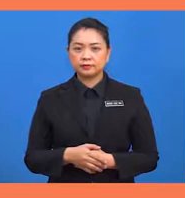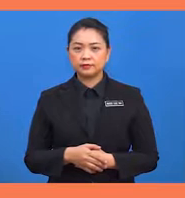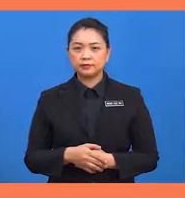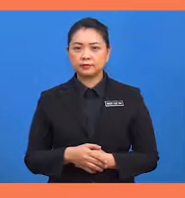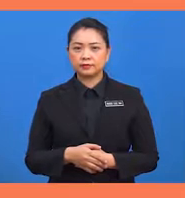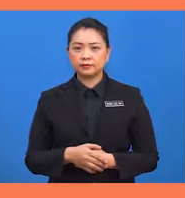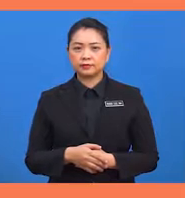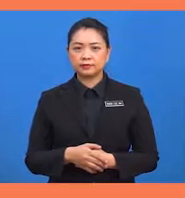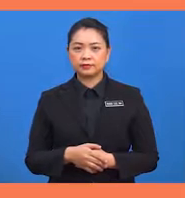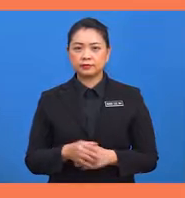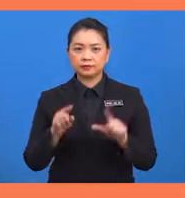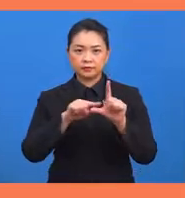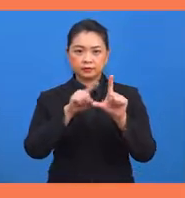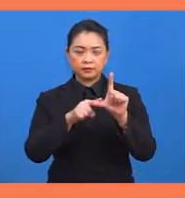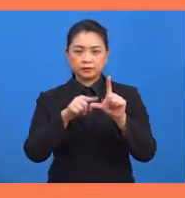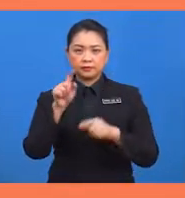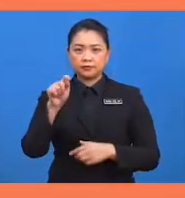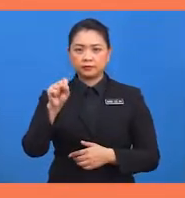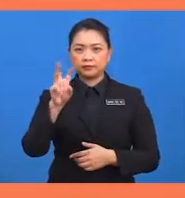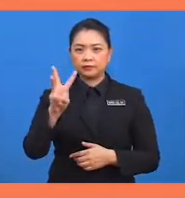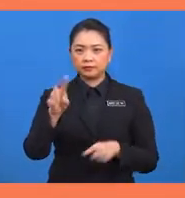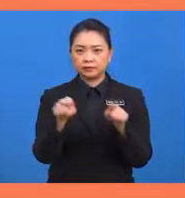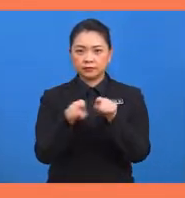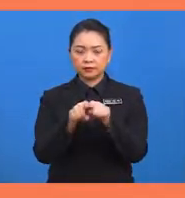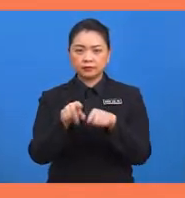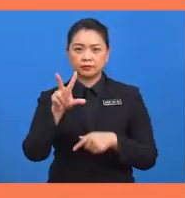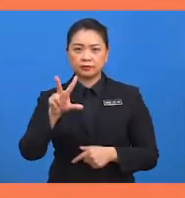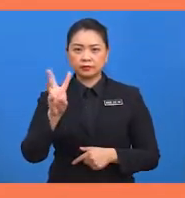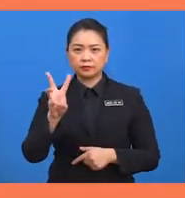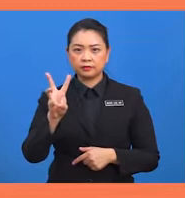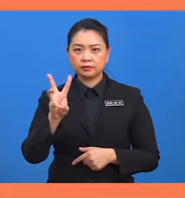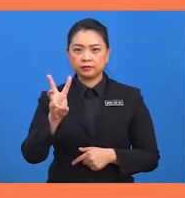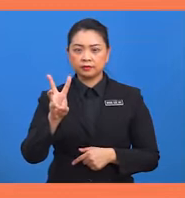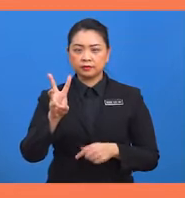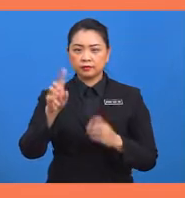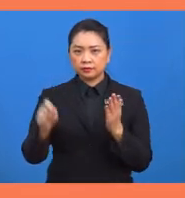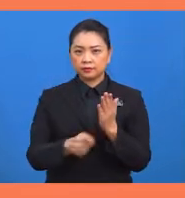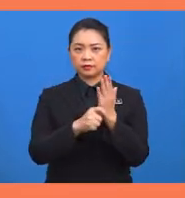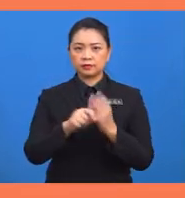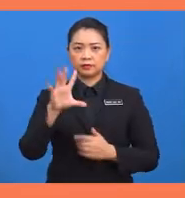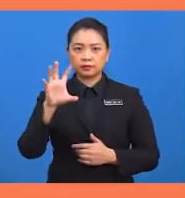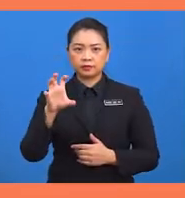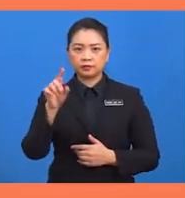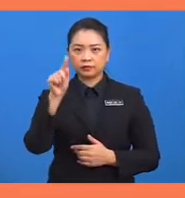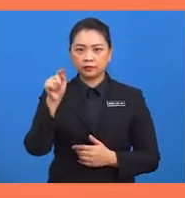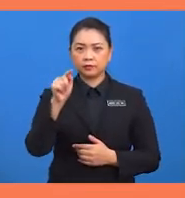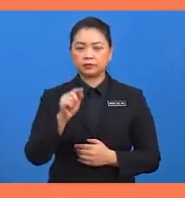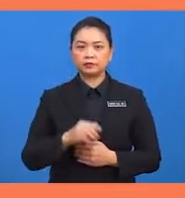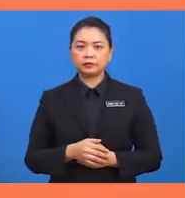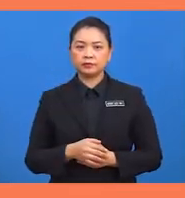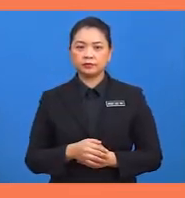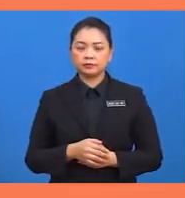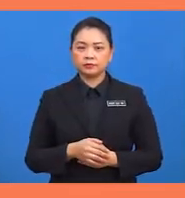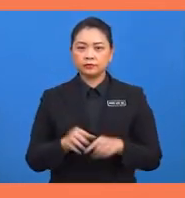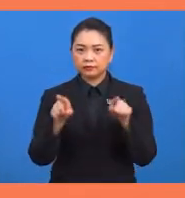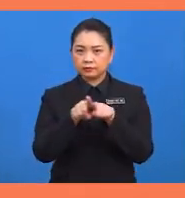Sudut TSW sama dengan 36 darjah tambah dengan 50